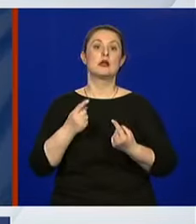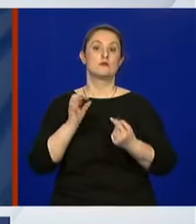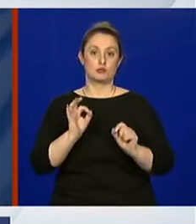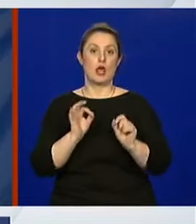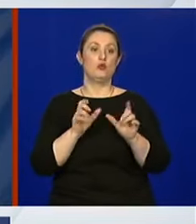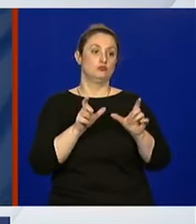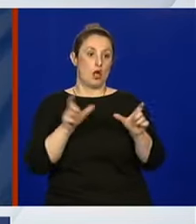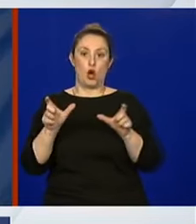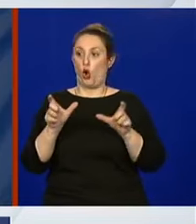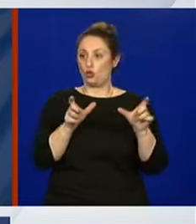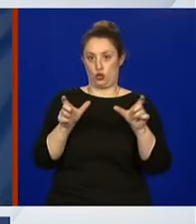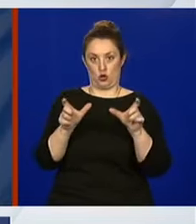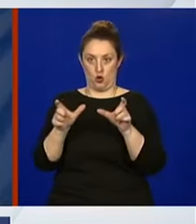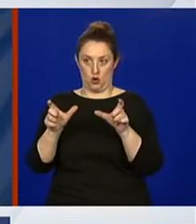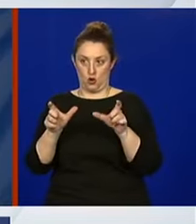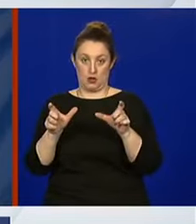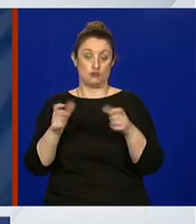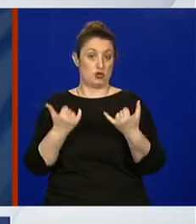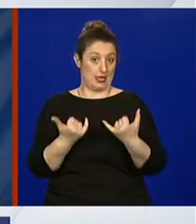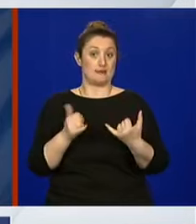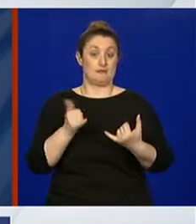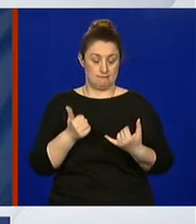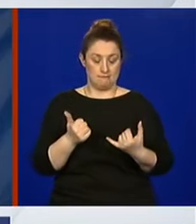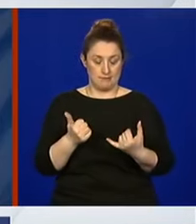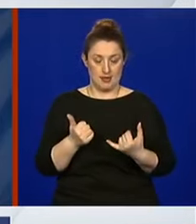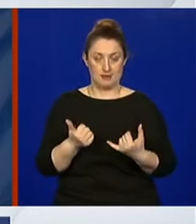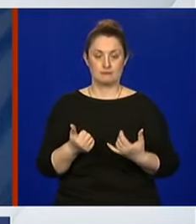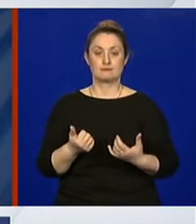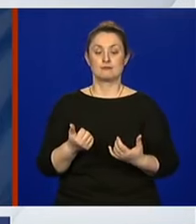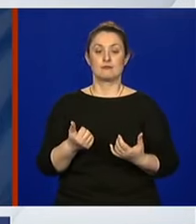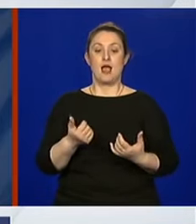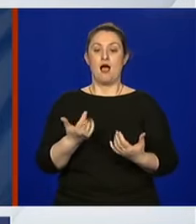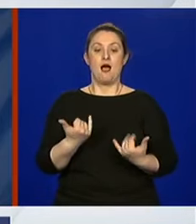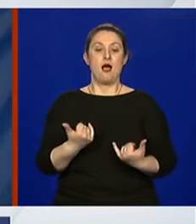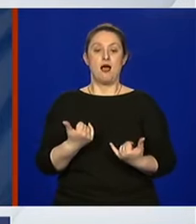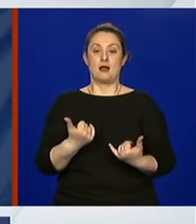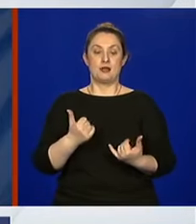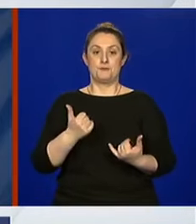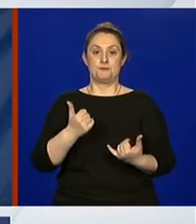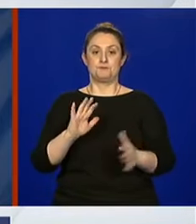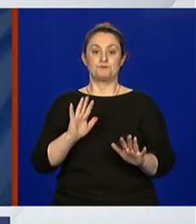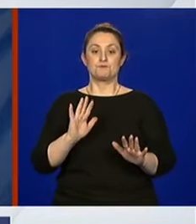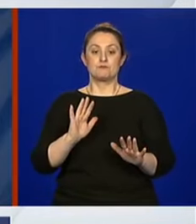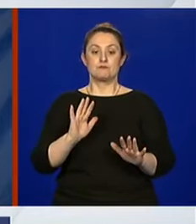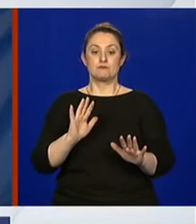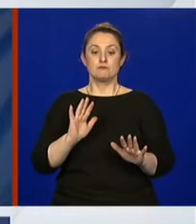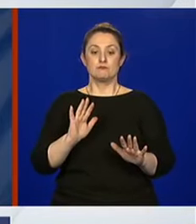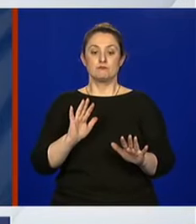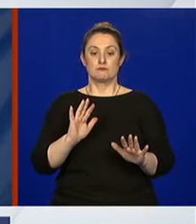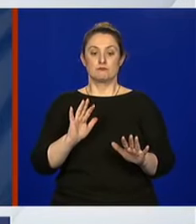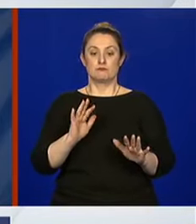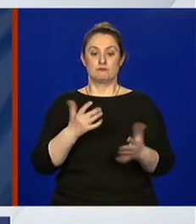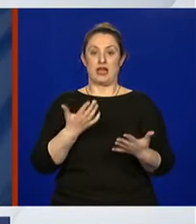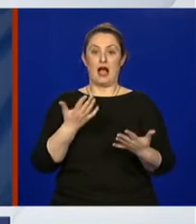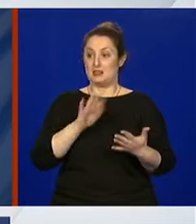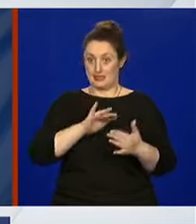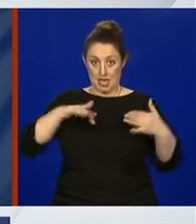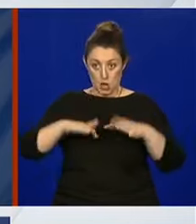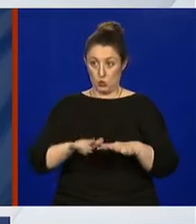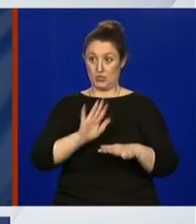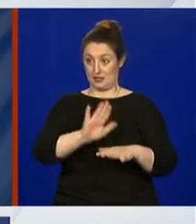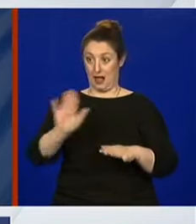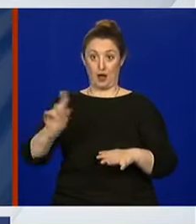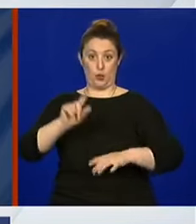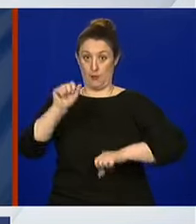što ona jest i da nemamo takav pristup hrvatskih građana, hrvatskih ljudi, sigurno